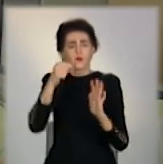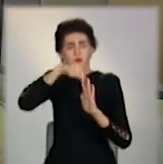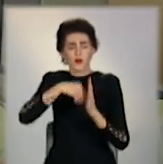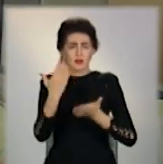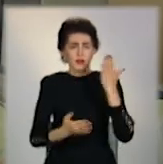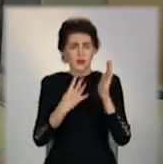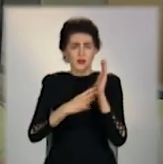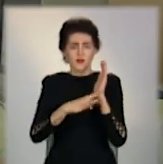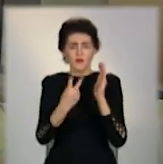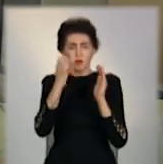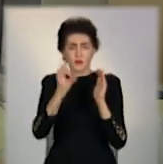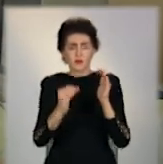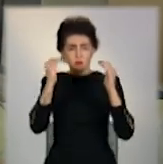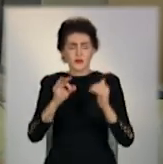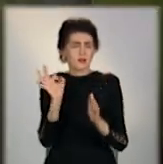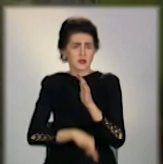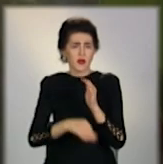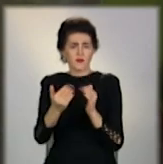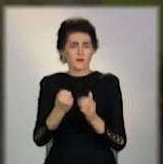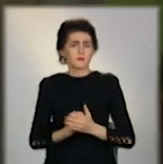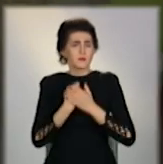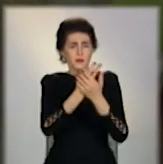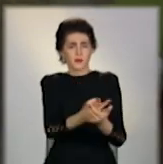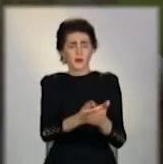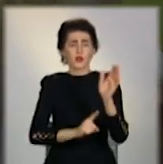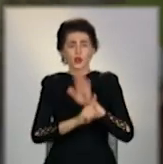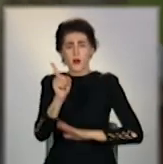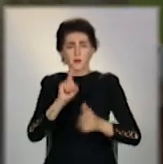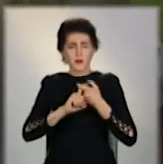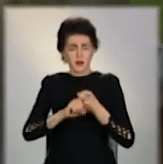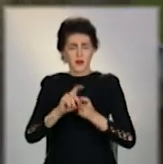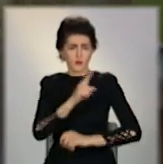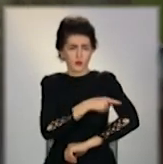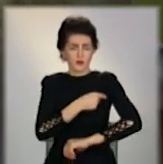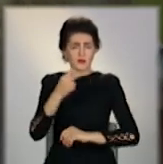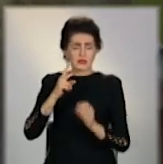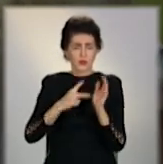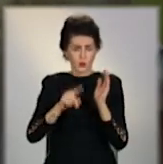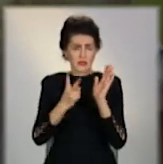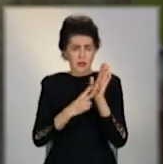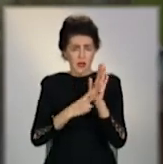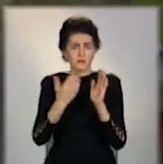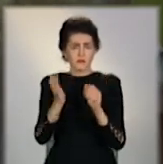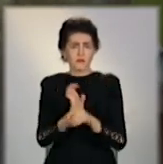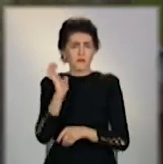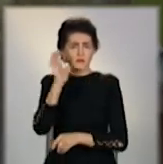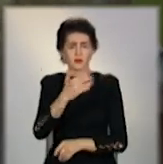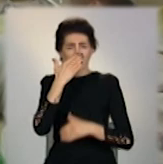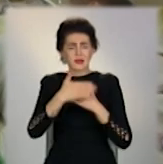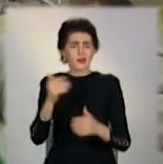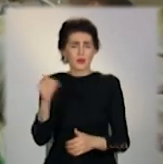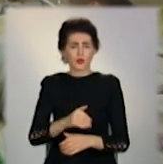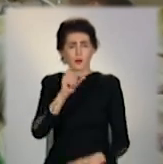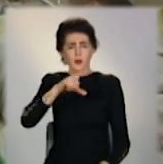92%, хворого ушпиталюють. Від початку пандемії до сьомої лікарні кривого рогу доправили понад тисячу недужих із